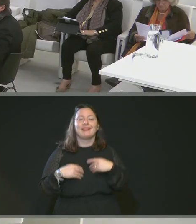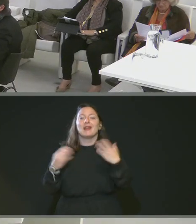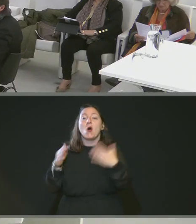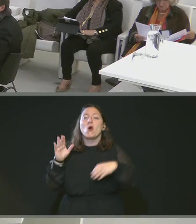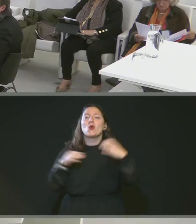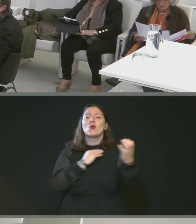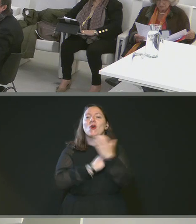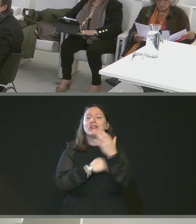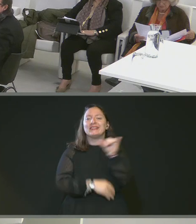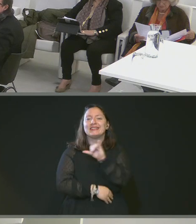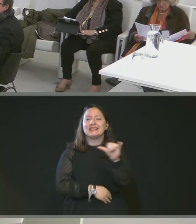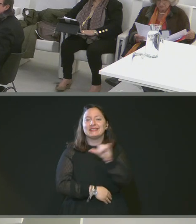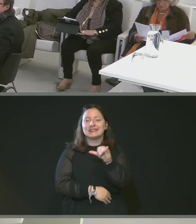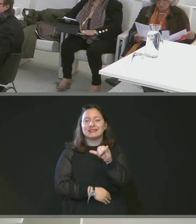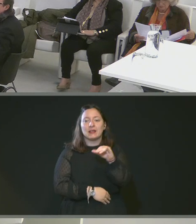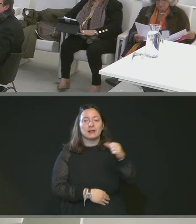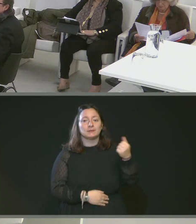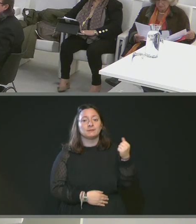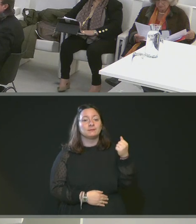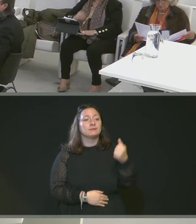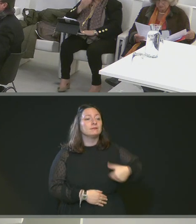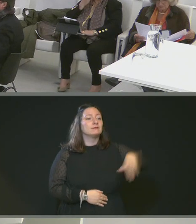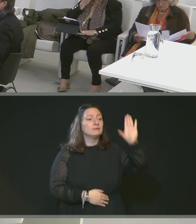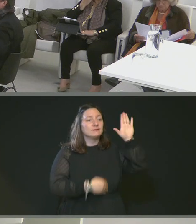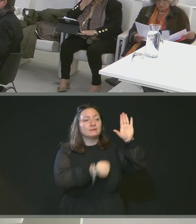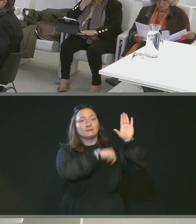Levez les mains. Le nombre de doigts ne compte pas. Le nombre de mains compte.